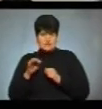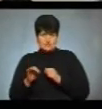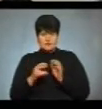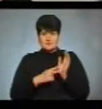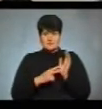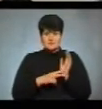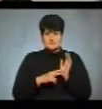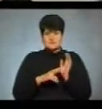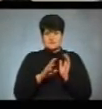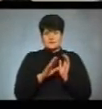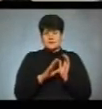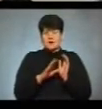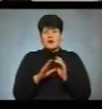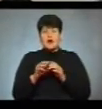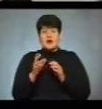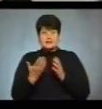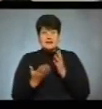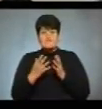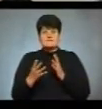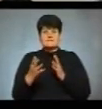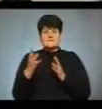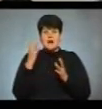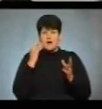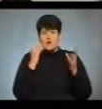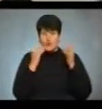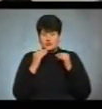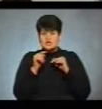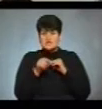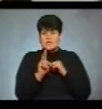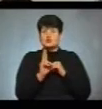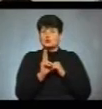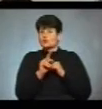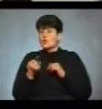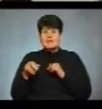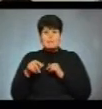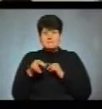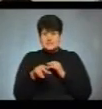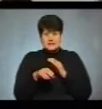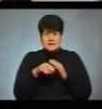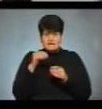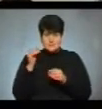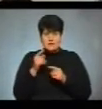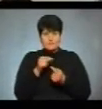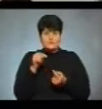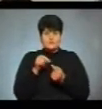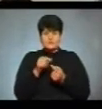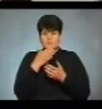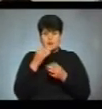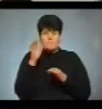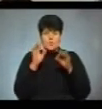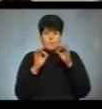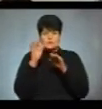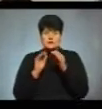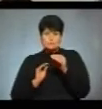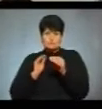70%, але, враховуючи те, що ті, хто не піде на вибори або не визначилися, йому пропорційно